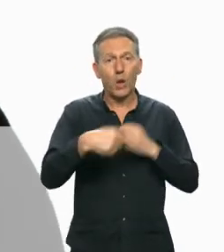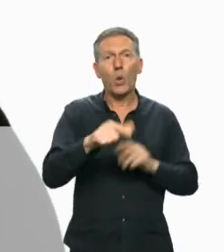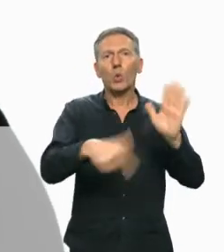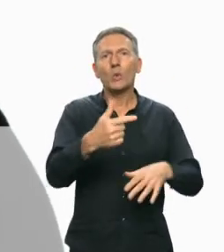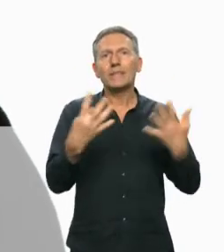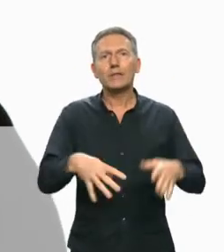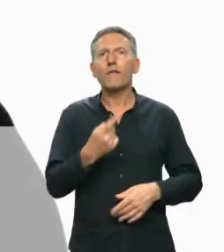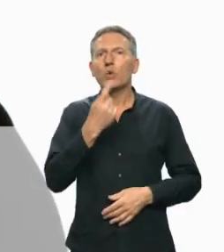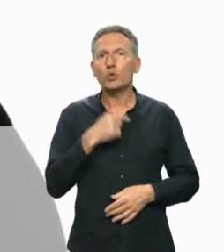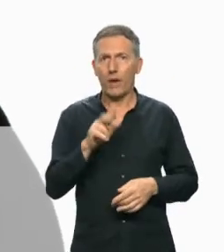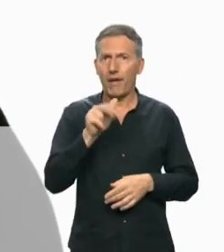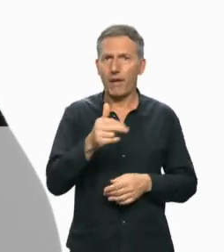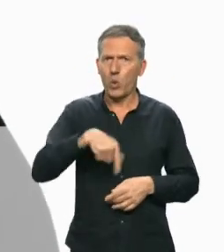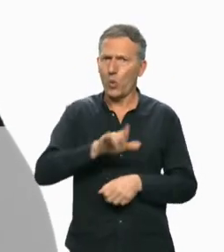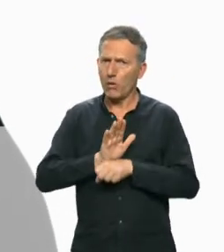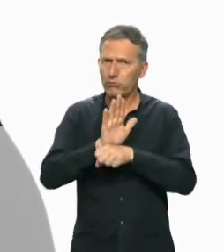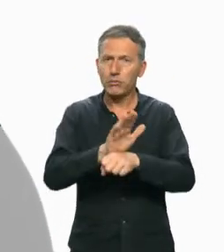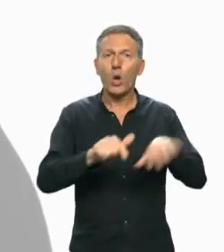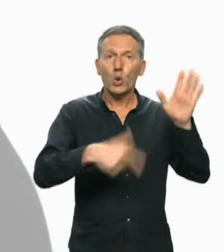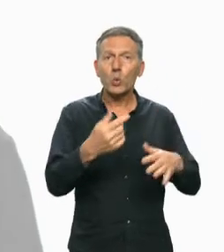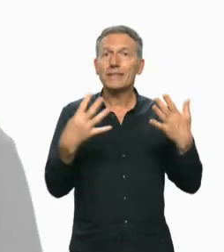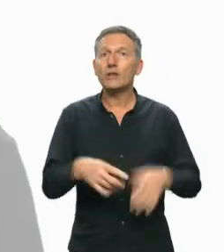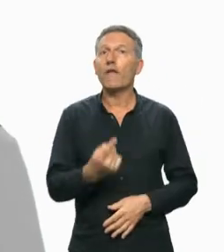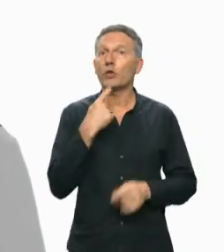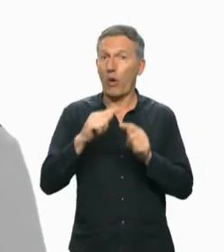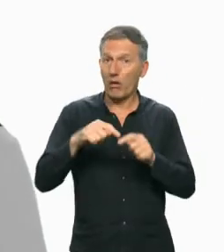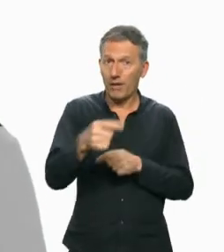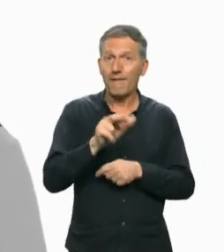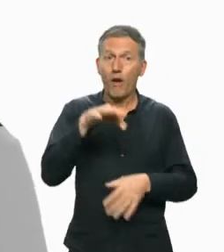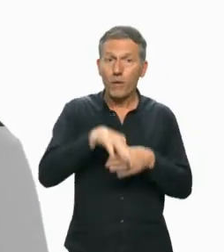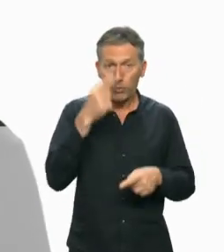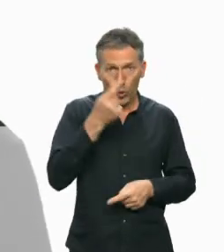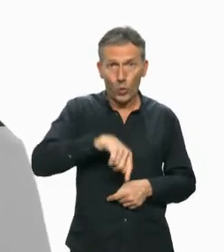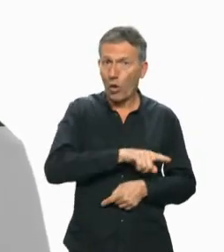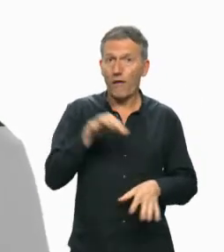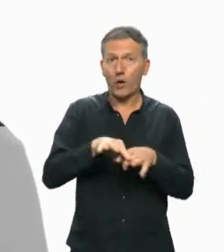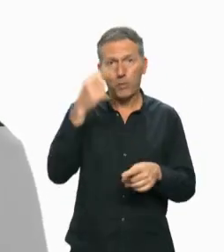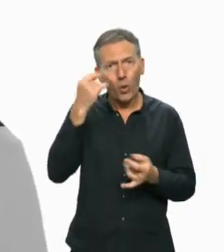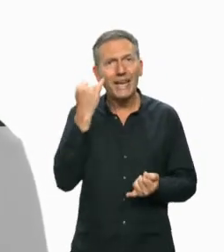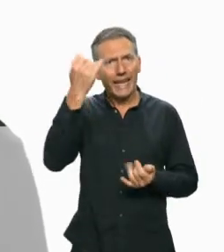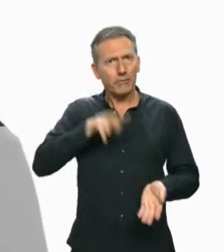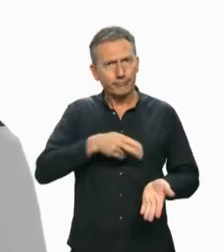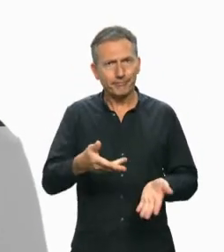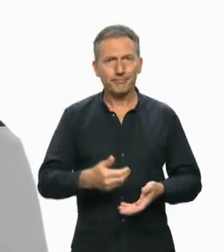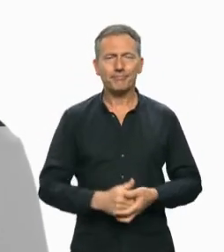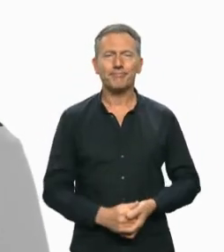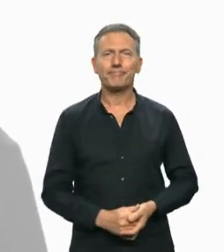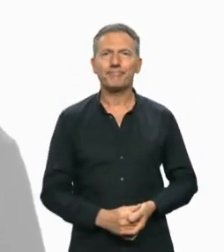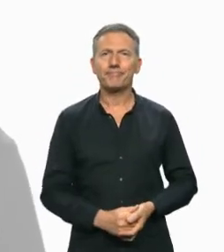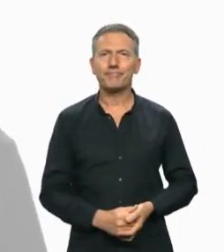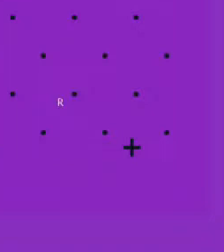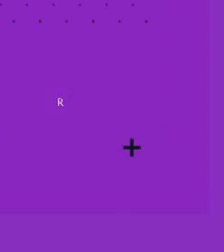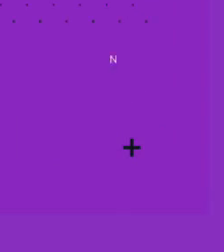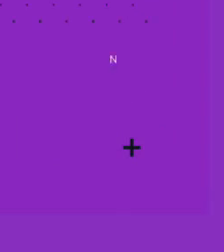nous écoute, les 12 et 19 juin prochains, faisons-nous entendre. Les 12 et 19 juin prochains, ne votez pas pour nous, votez pour nos idées.